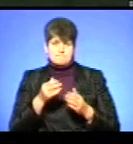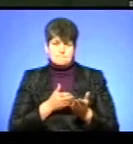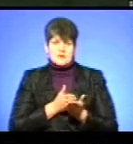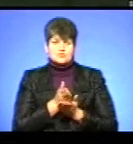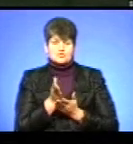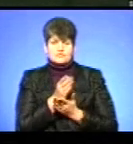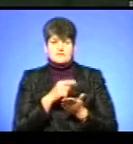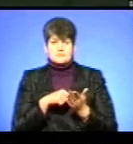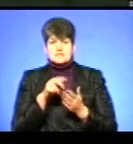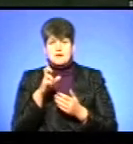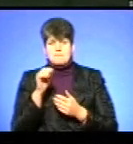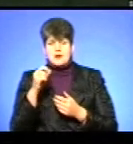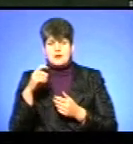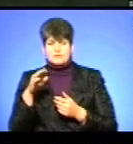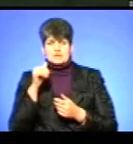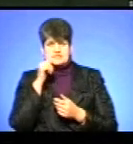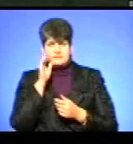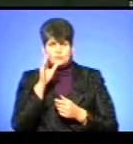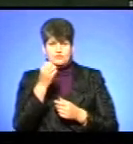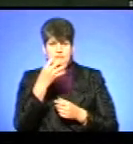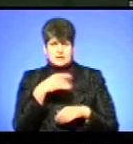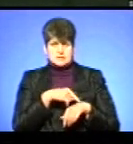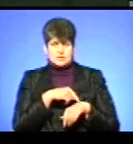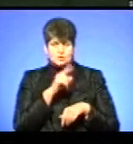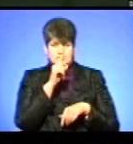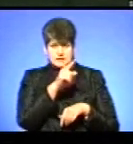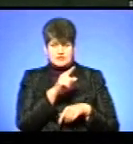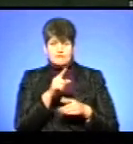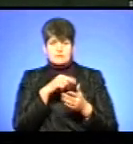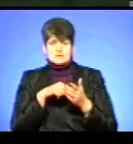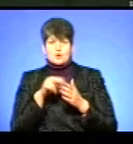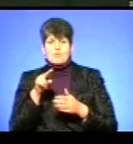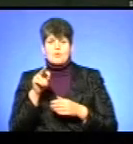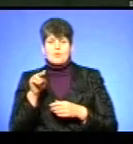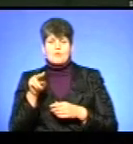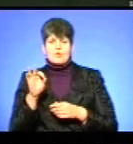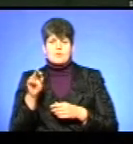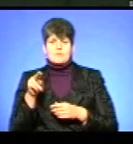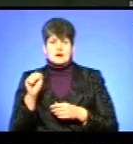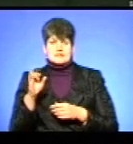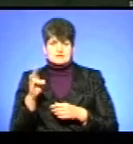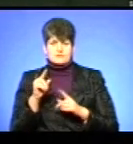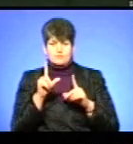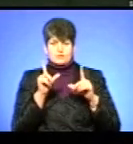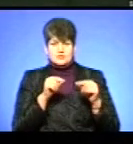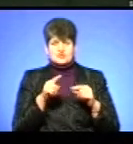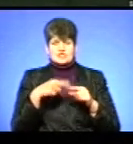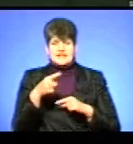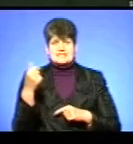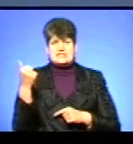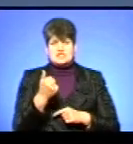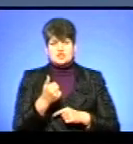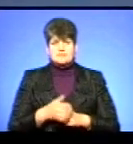Донецької області, де вони будуть завтра о 15-й годині, до міста Попасна Луганської області. Туди вони доїдуть за тиждень.